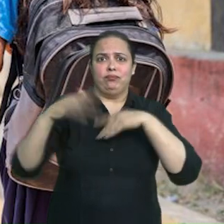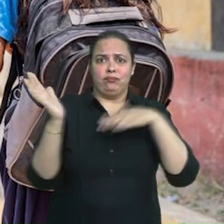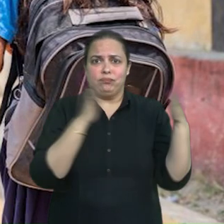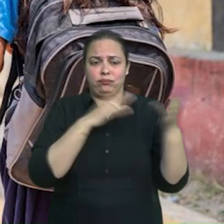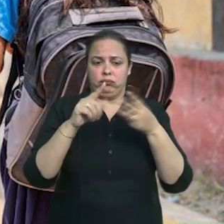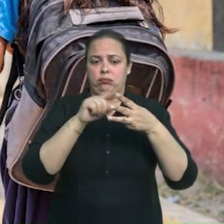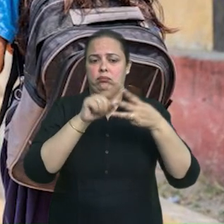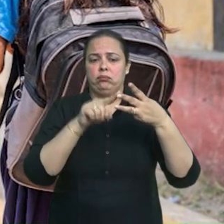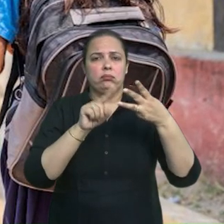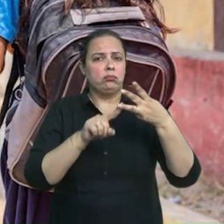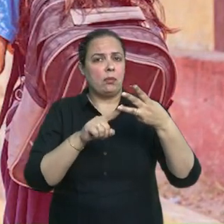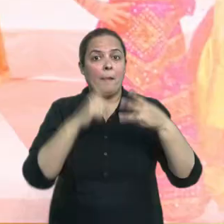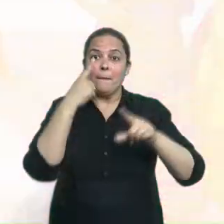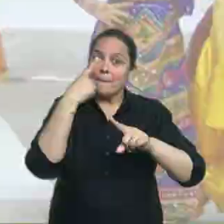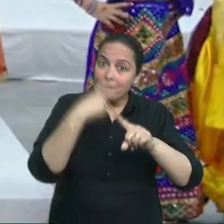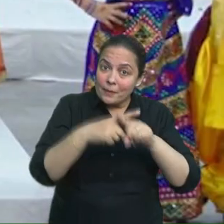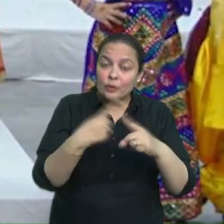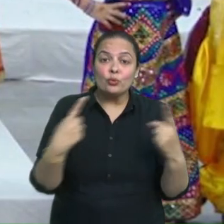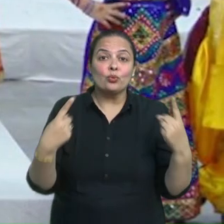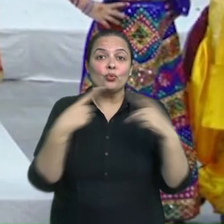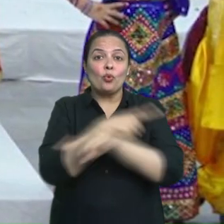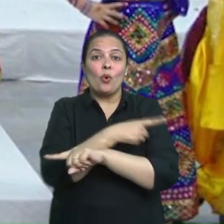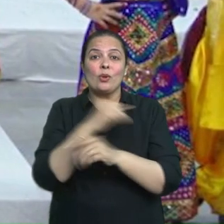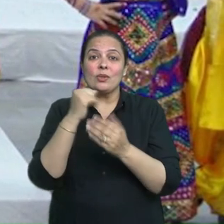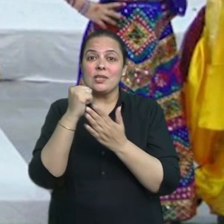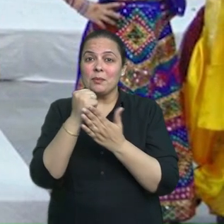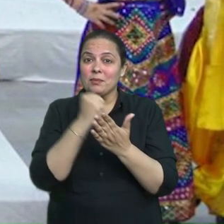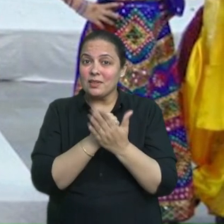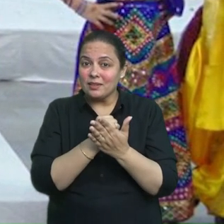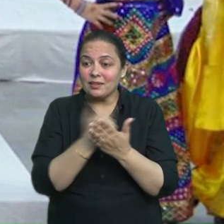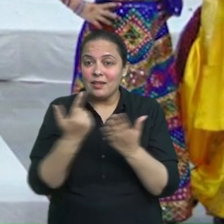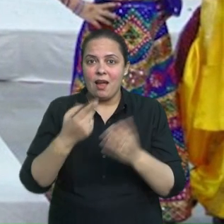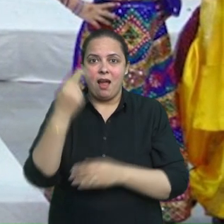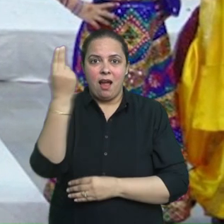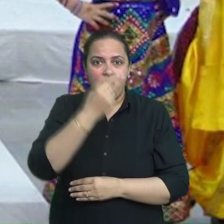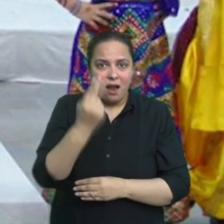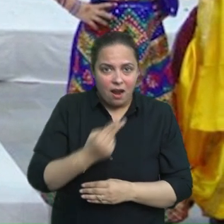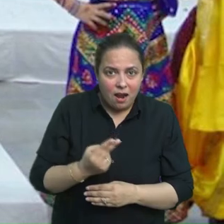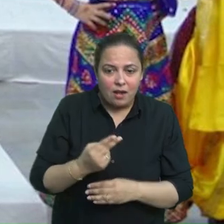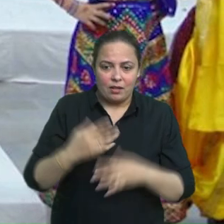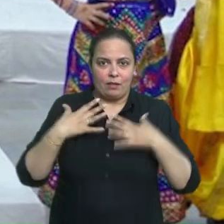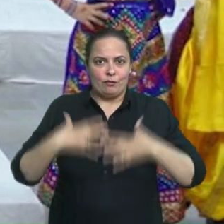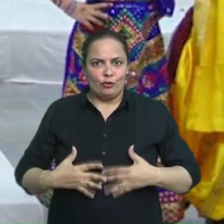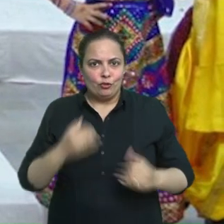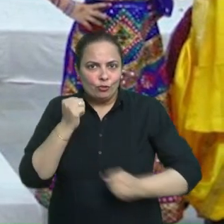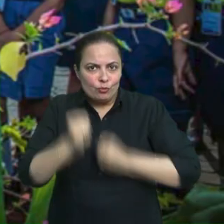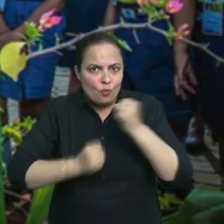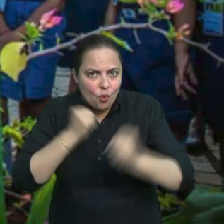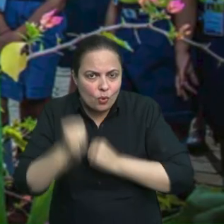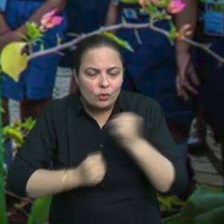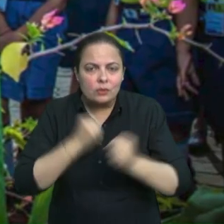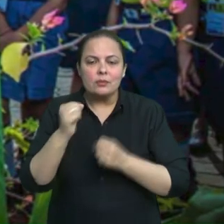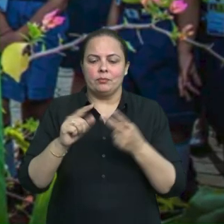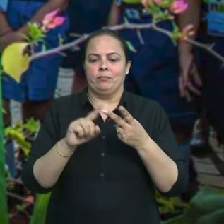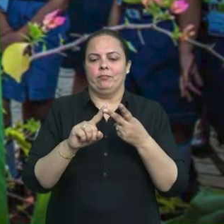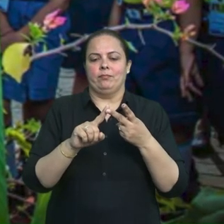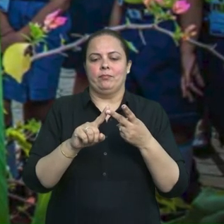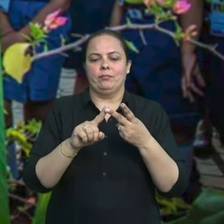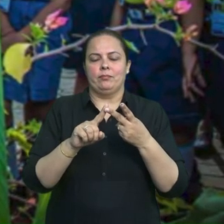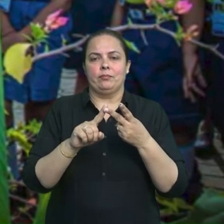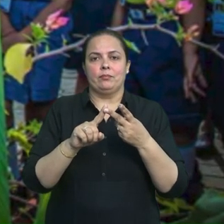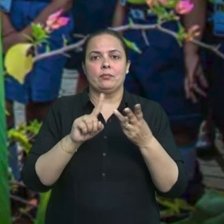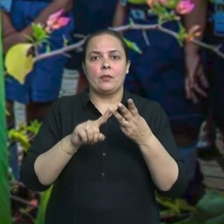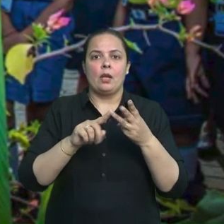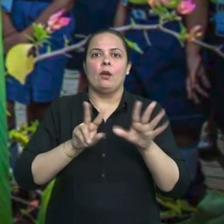आप ये भी जानते होंगे कि क्रॉसकर्टिंग विशे जैसे की भारतिय संस्कृती से जुड़ाओ मूल्य शिक्षा, पर्यावरण शिक्षा